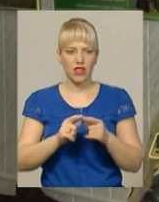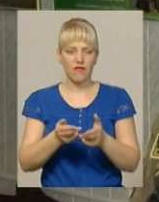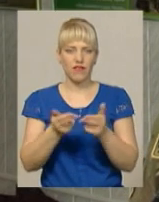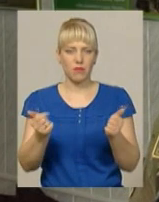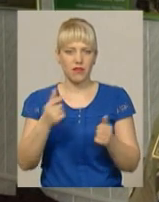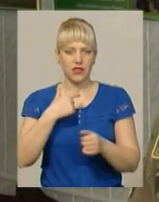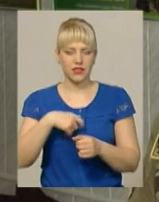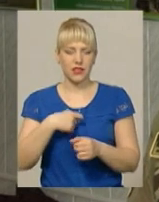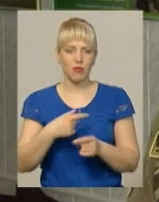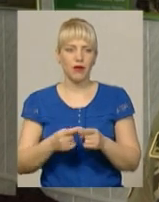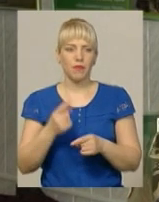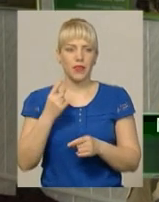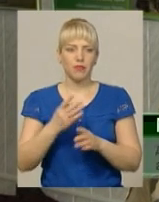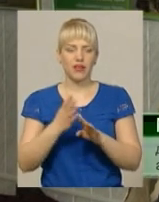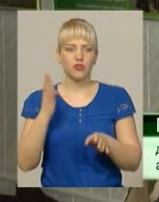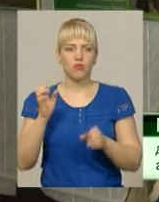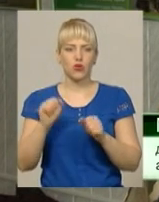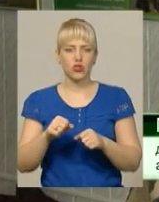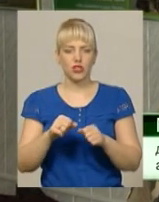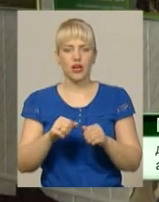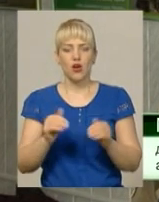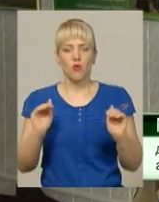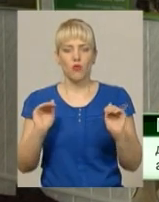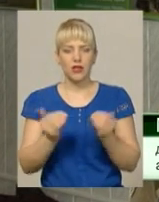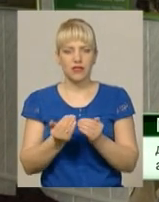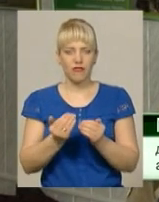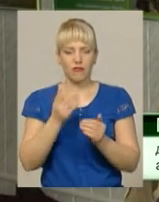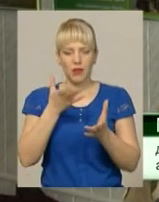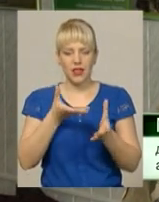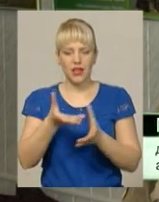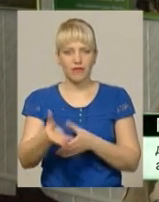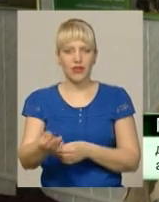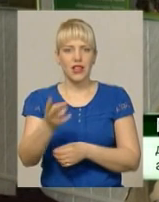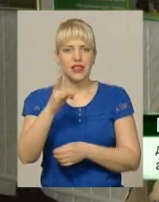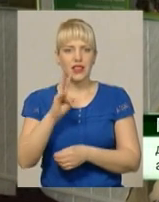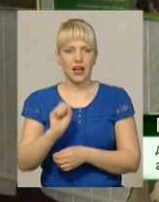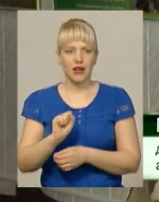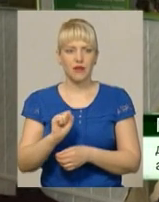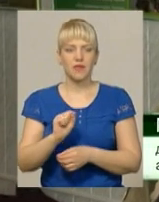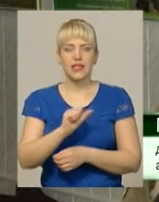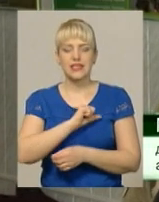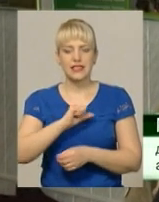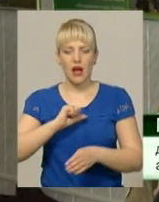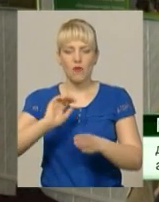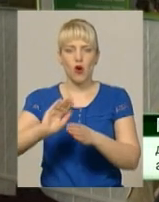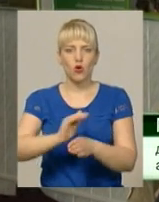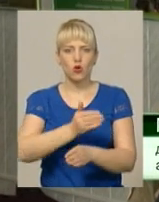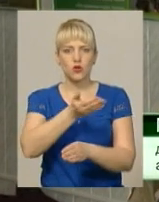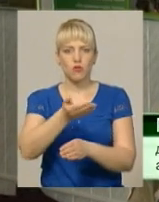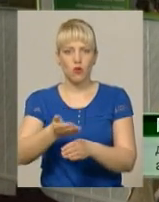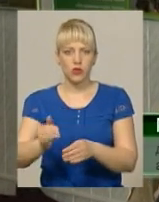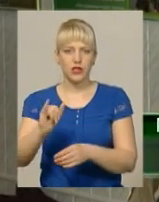першу чергу дає можливість нам уникнути, мінімізувати вплив на саморозподіл і